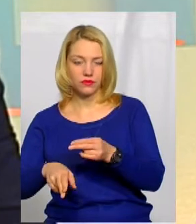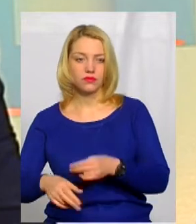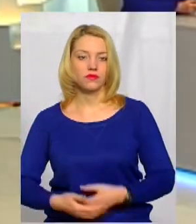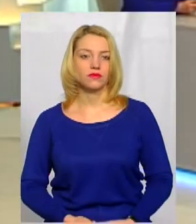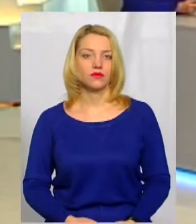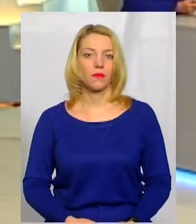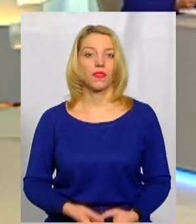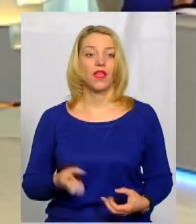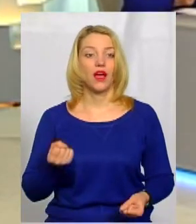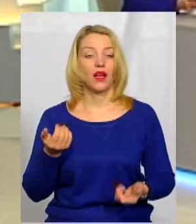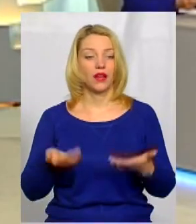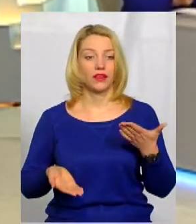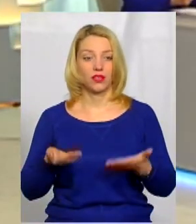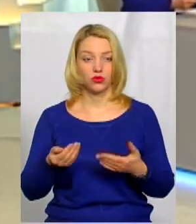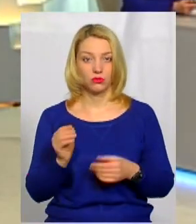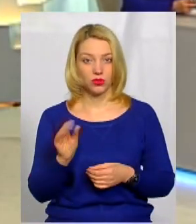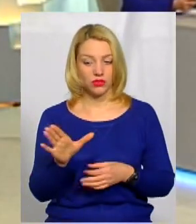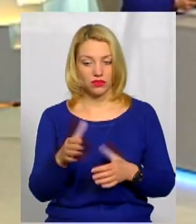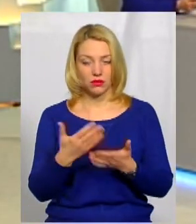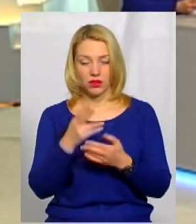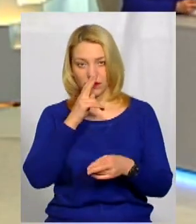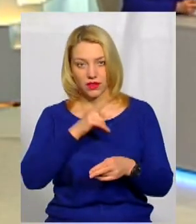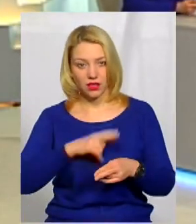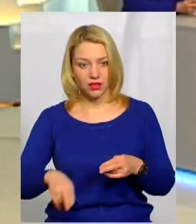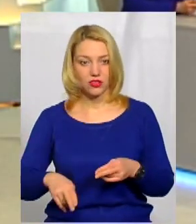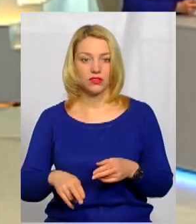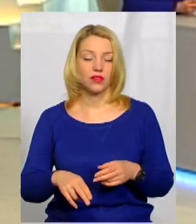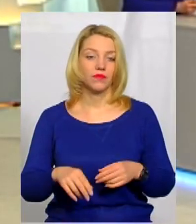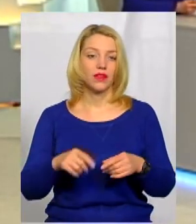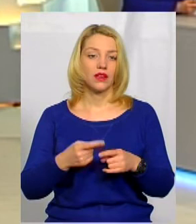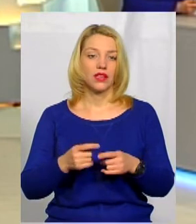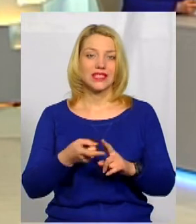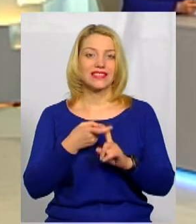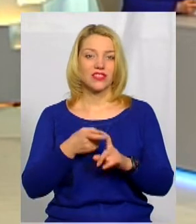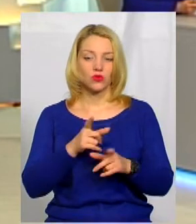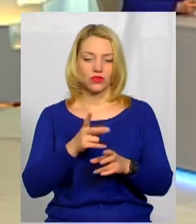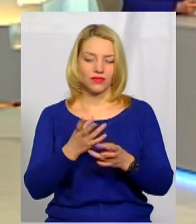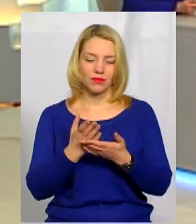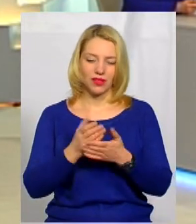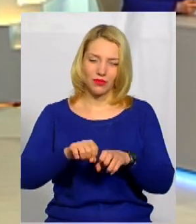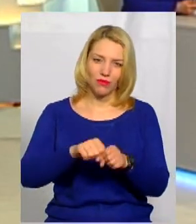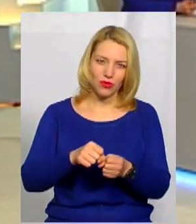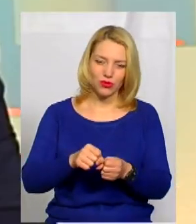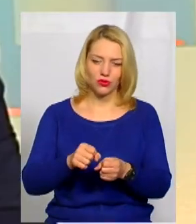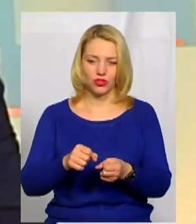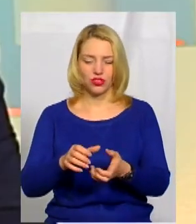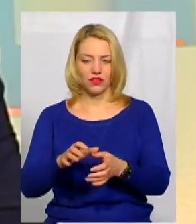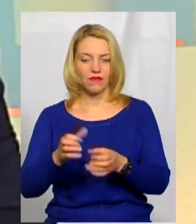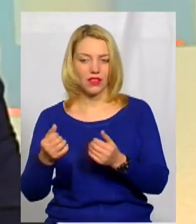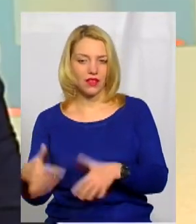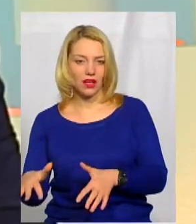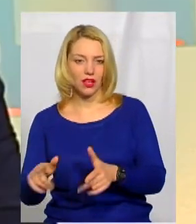А якщо посвідчення втрачене? Можливо, так. Зв'язку з пошкодження, втрату, зміну